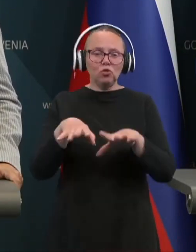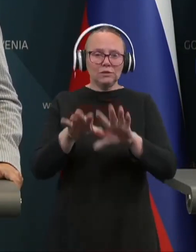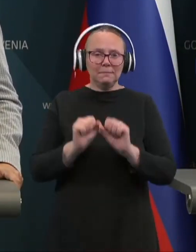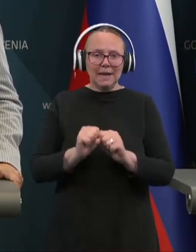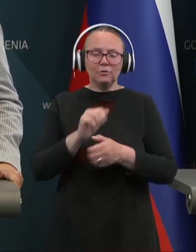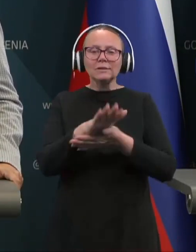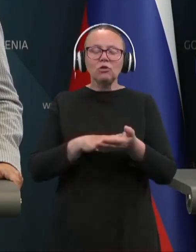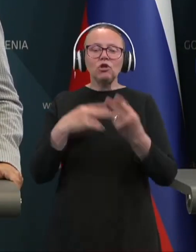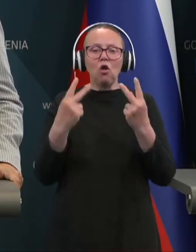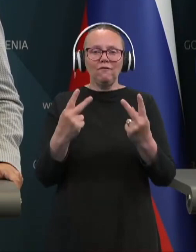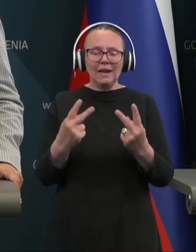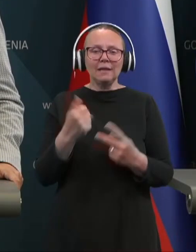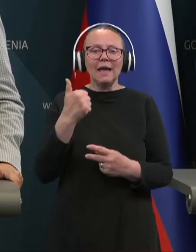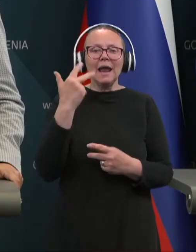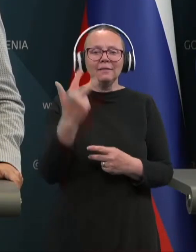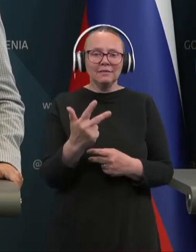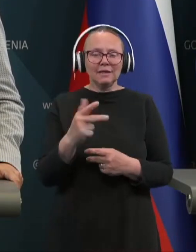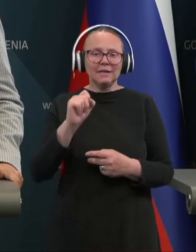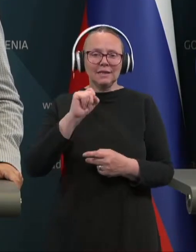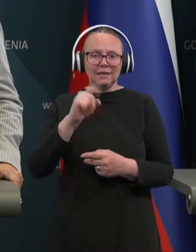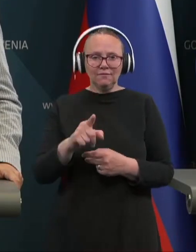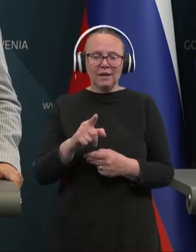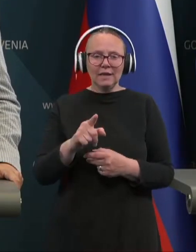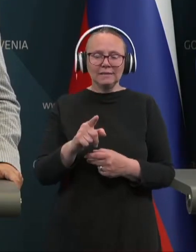začelo veljati z 31. 12.